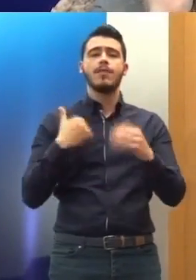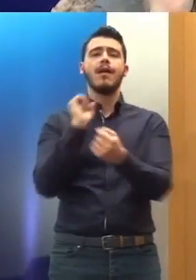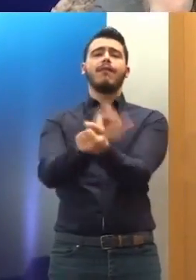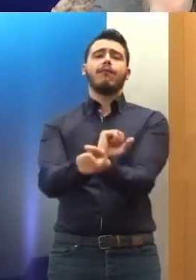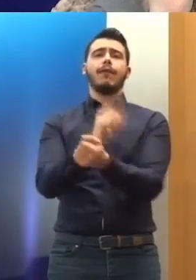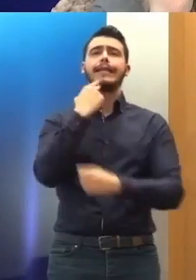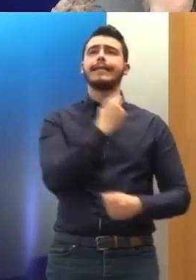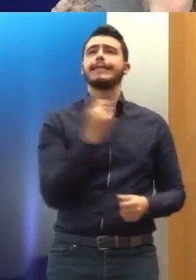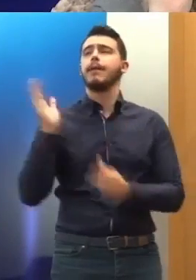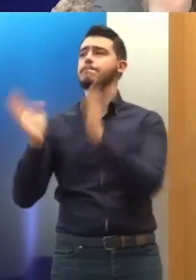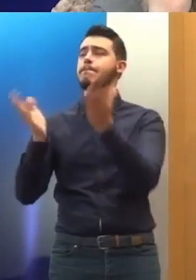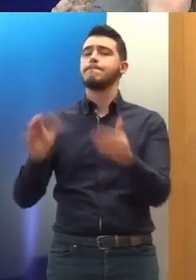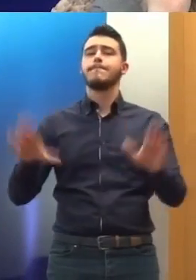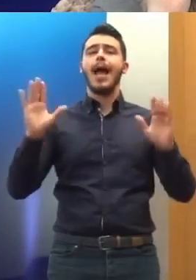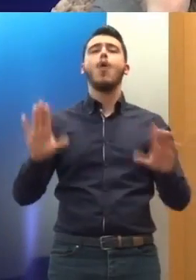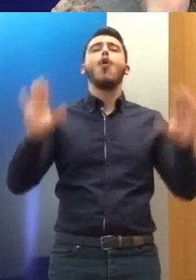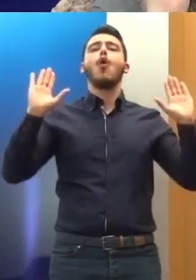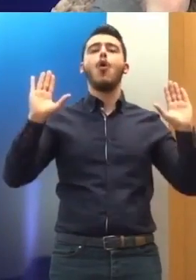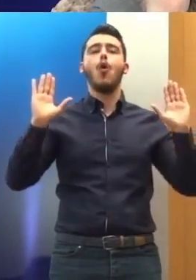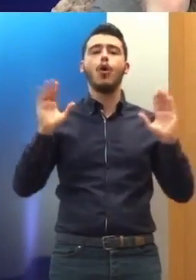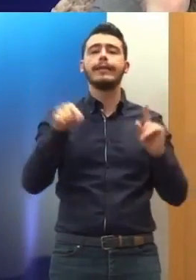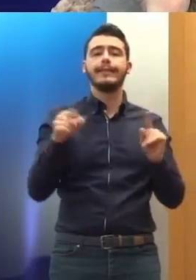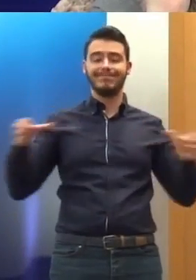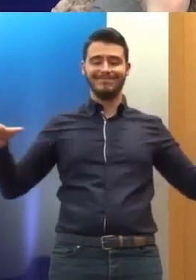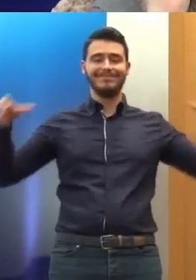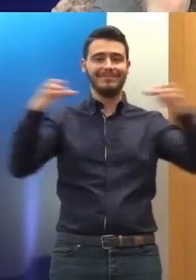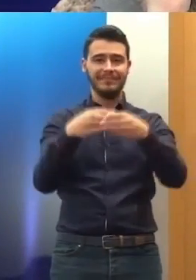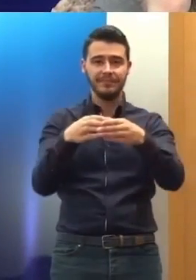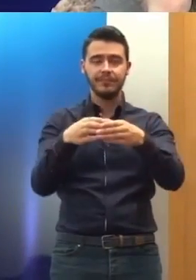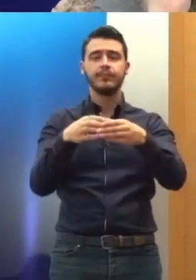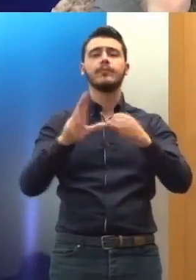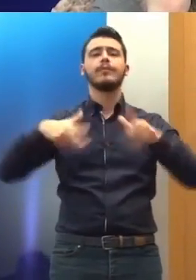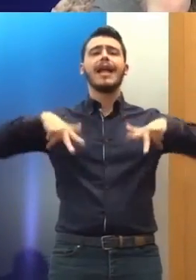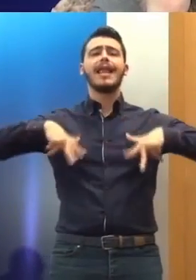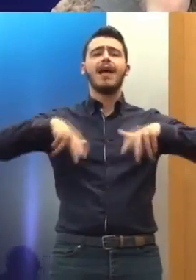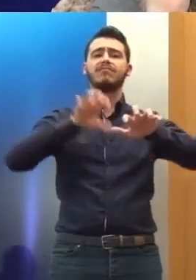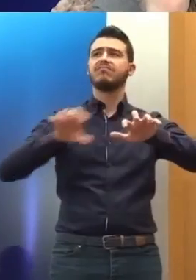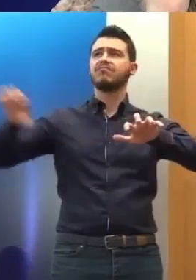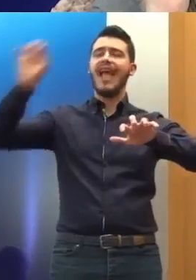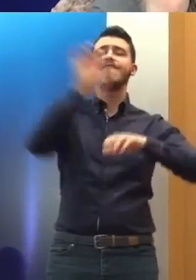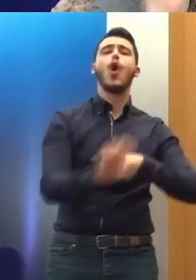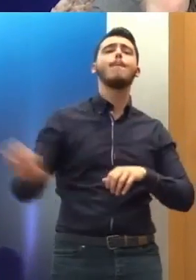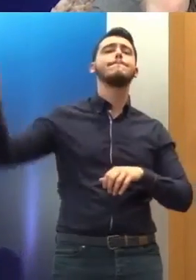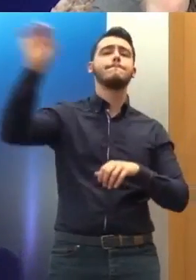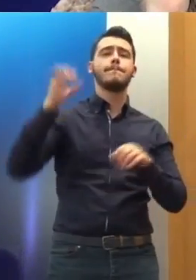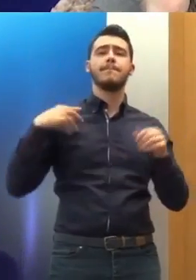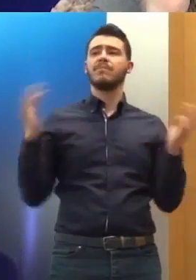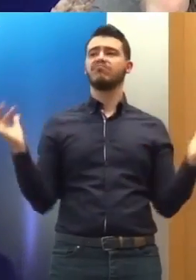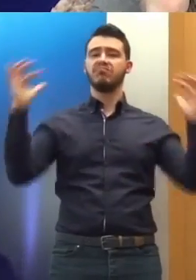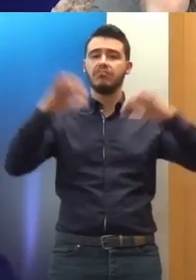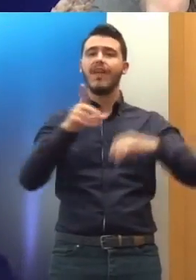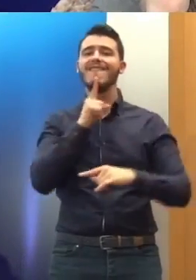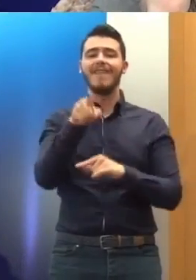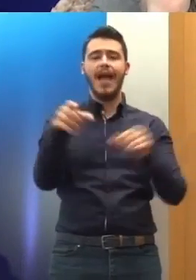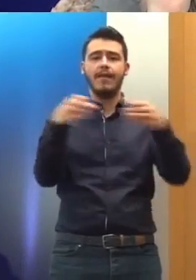Απλώς συστήνει αυτό το όργανο και του λέει εσύ, τα κράτη δηλαδή συμφώνησαν, ότι εσύ θα επισκέπτεσαι τους χώρους